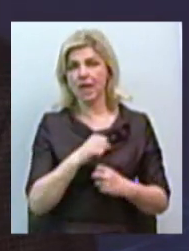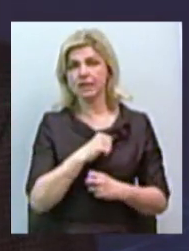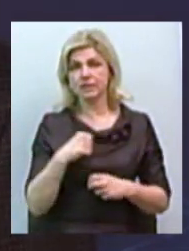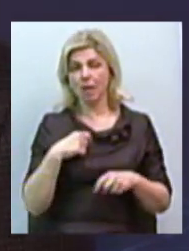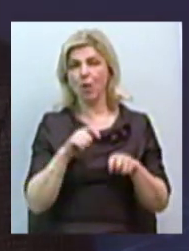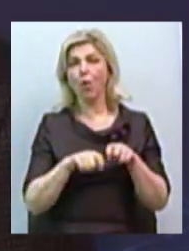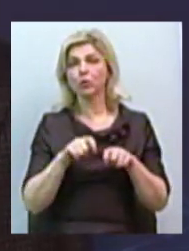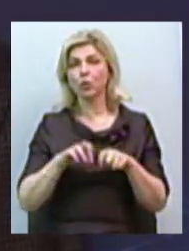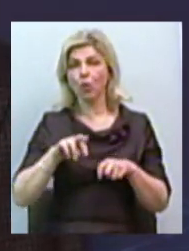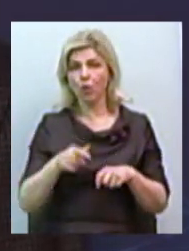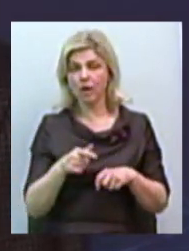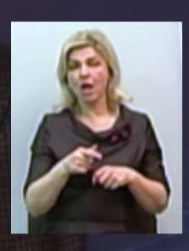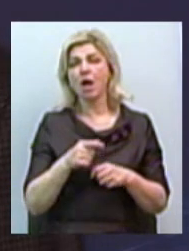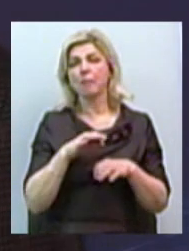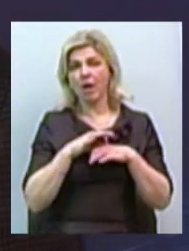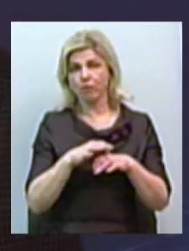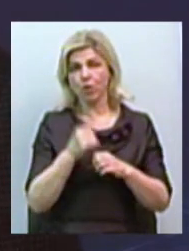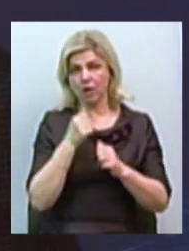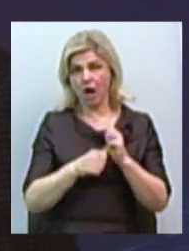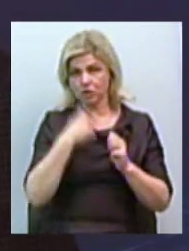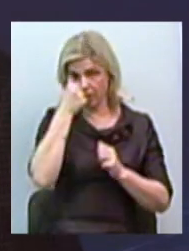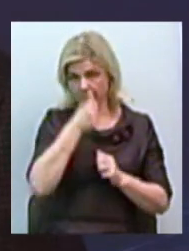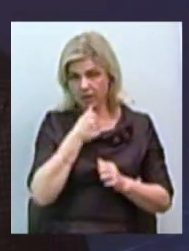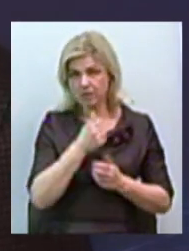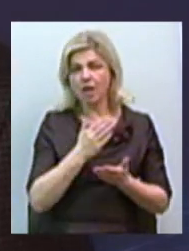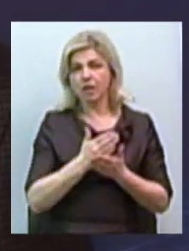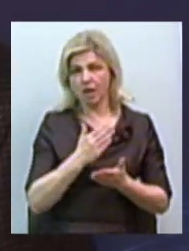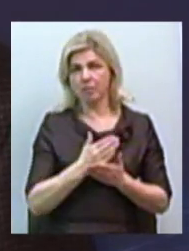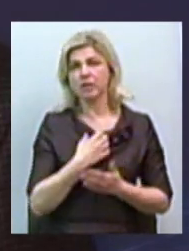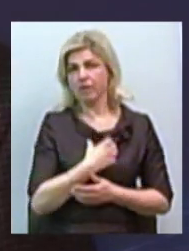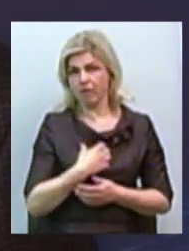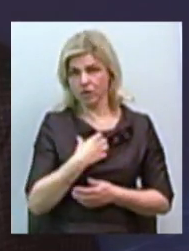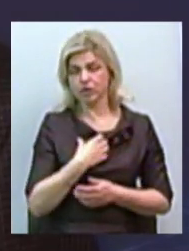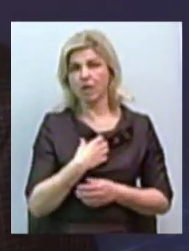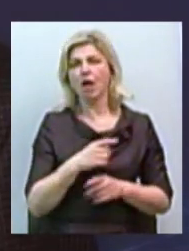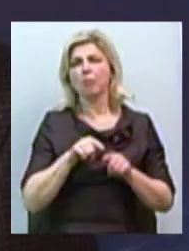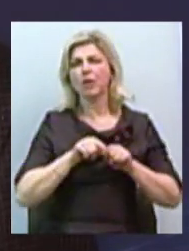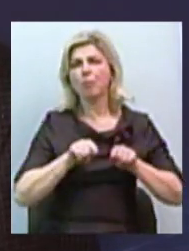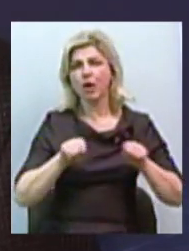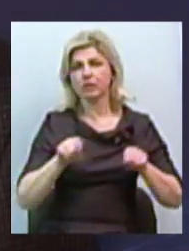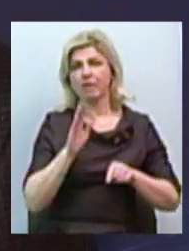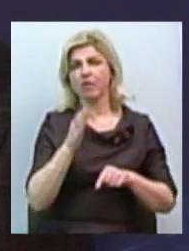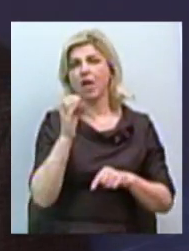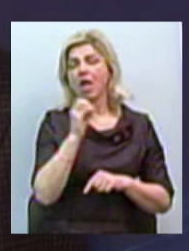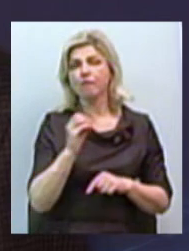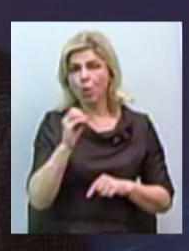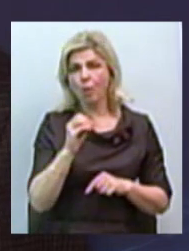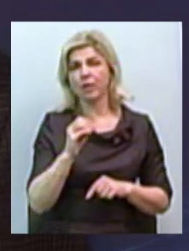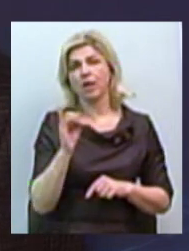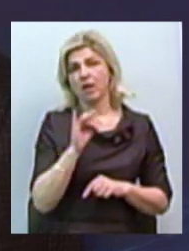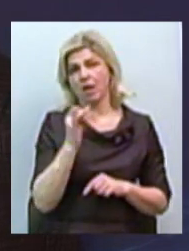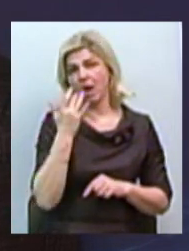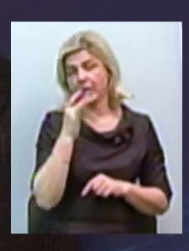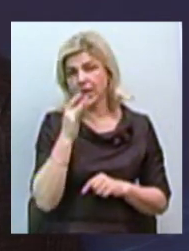ежемесячно, імеє дуже важливі значення, який пропагандуються в європейських країнах, в Америкі, і всі жінки